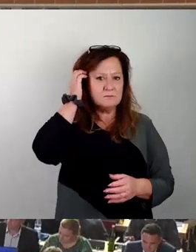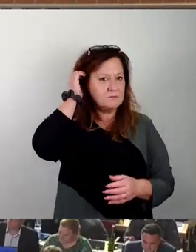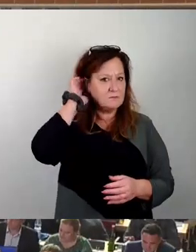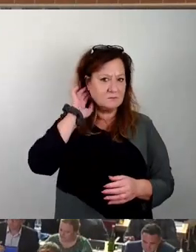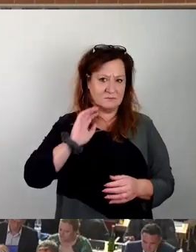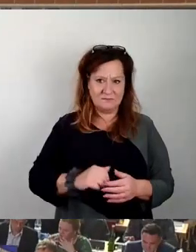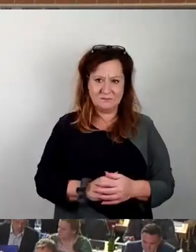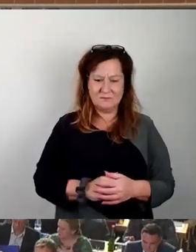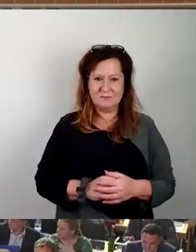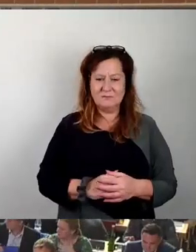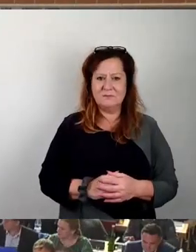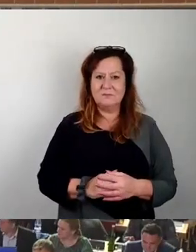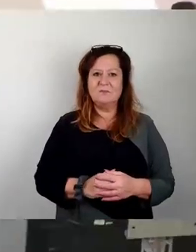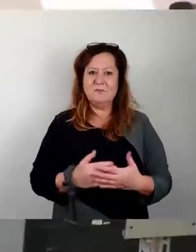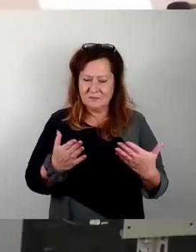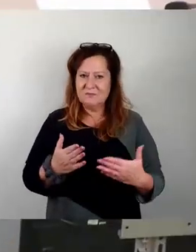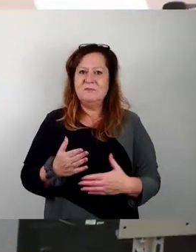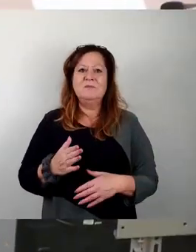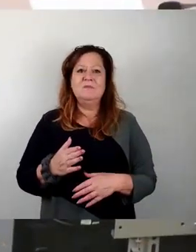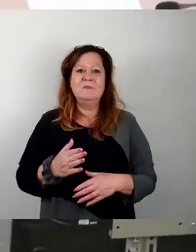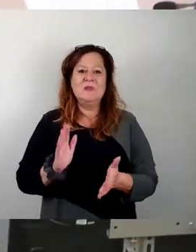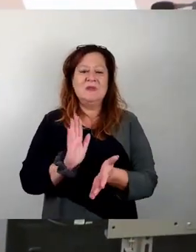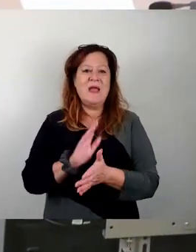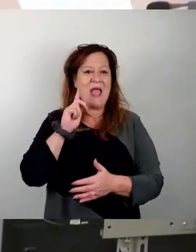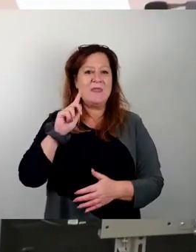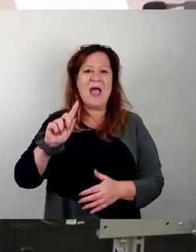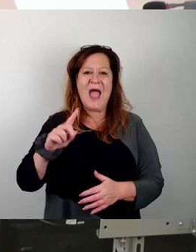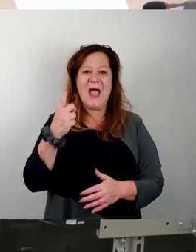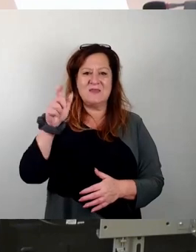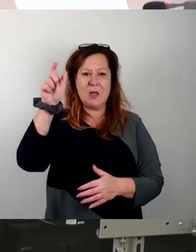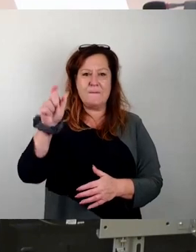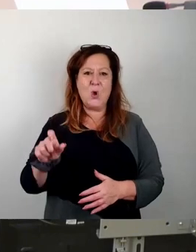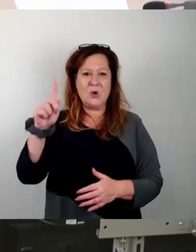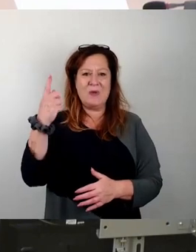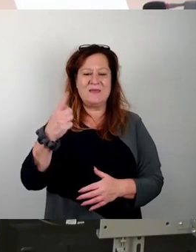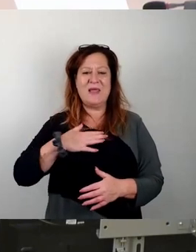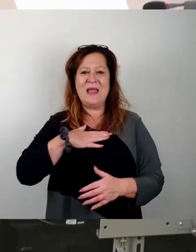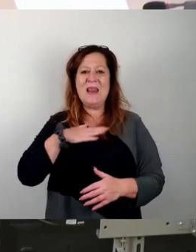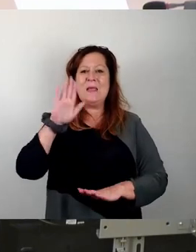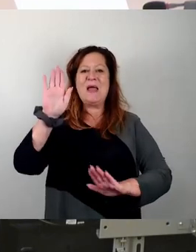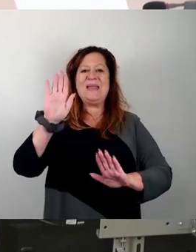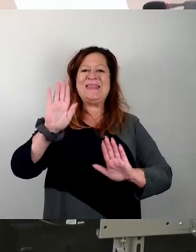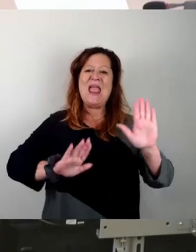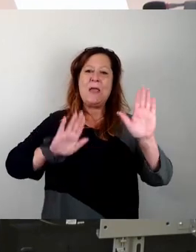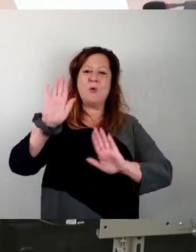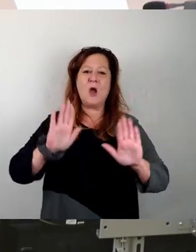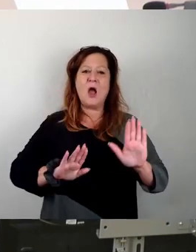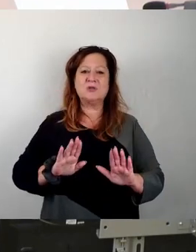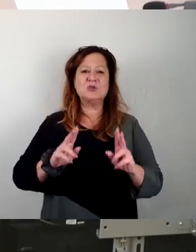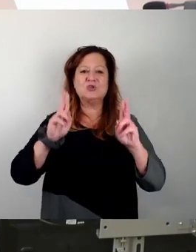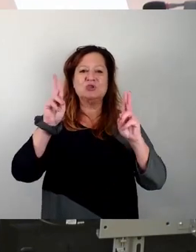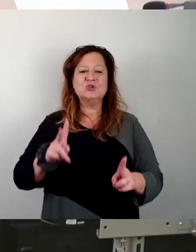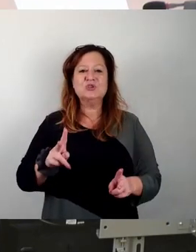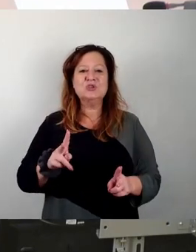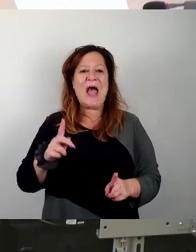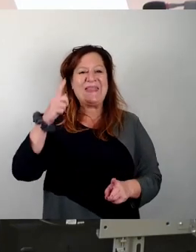Sehr geehrter Herr Erster Bürgermeister, liebe demokratische StadträtInnen, das ist mir an dieser Stelle mal